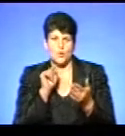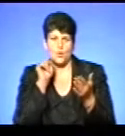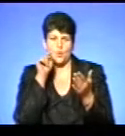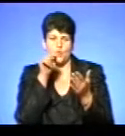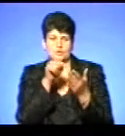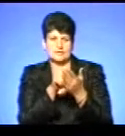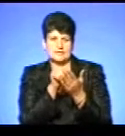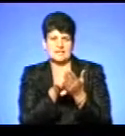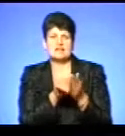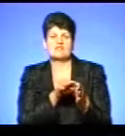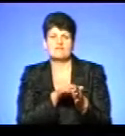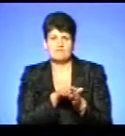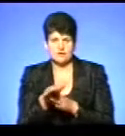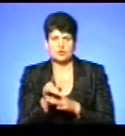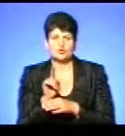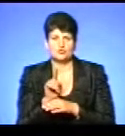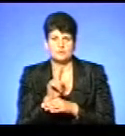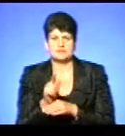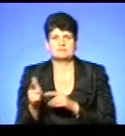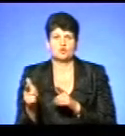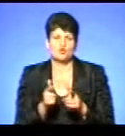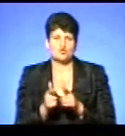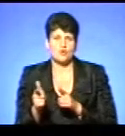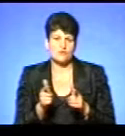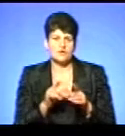її на цілі та виконати нормативи з вогневої підготовки.